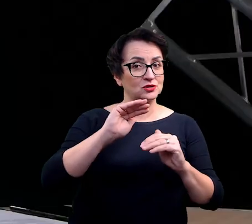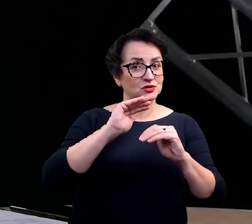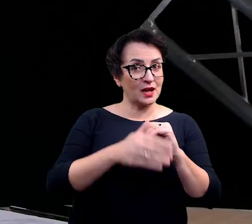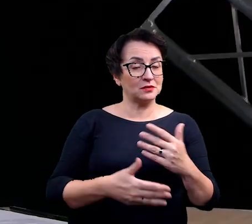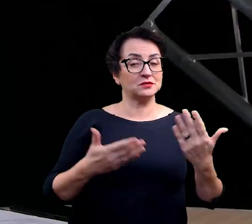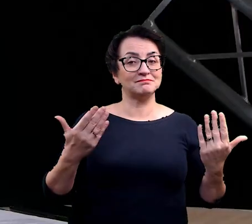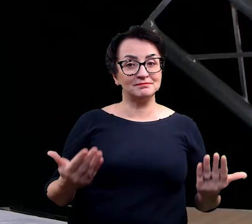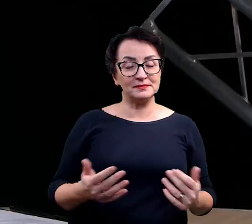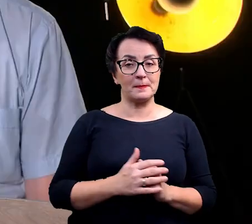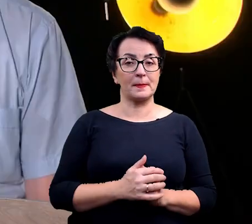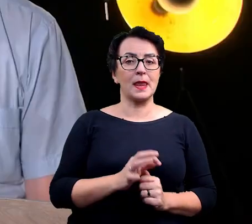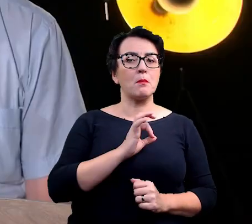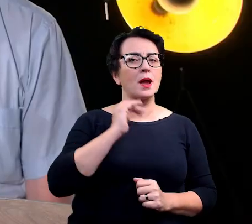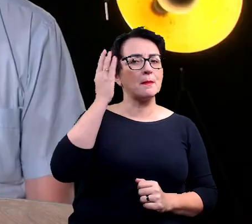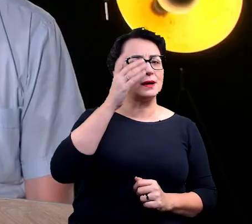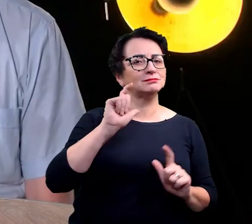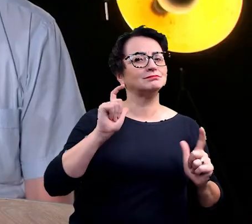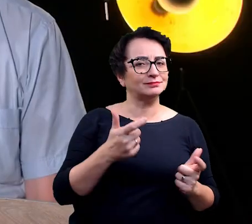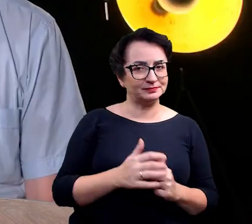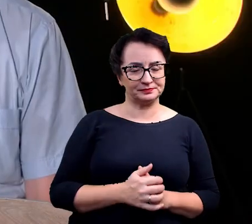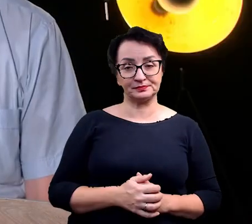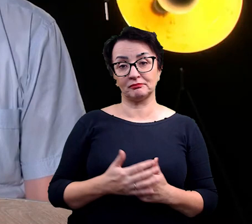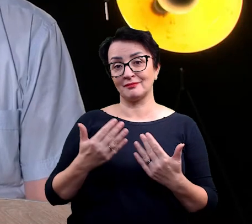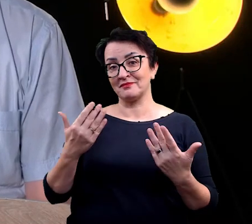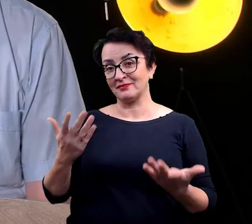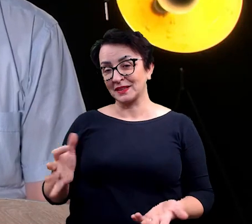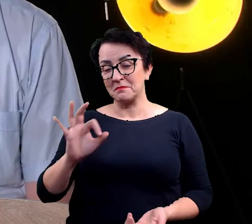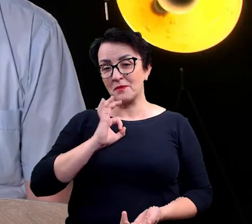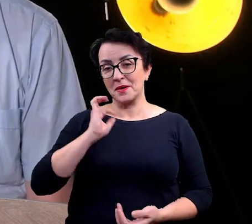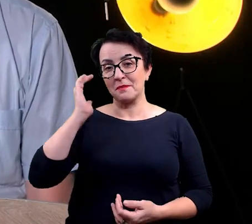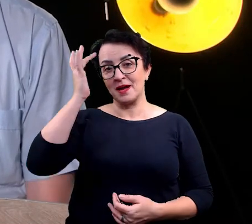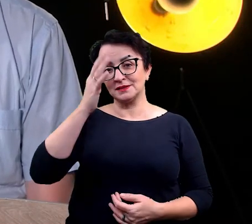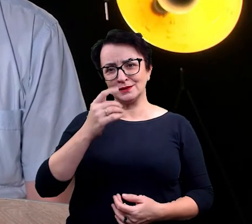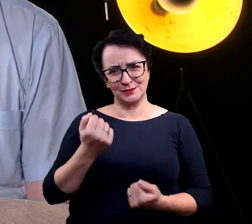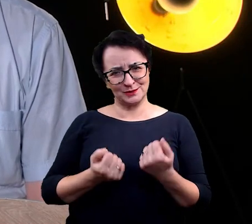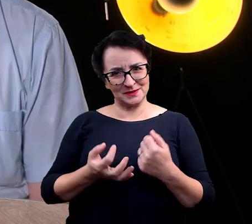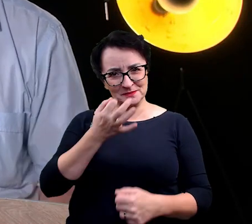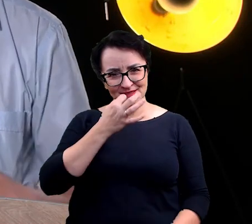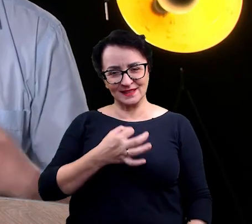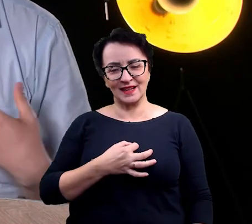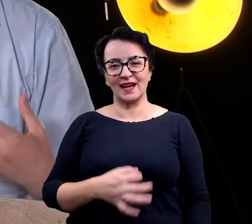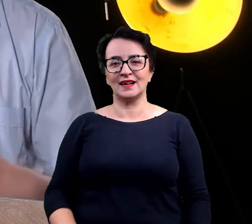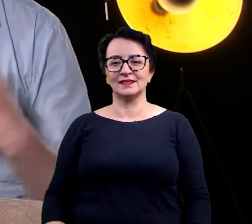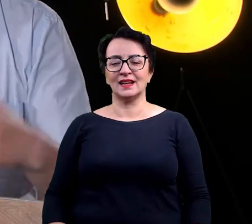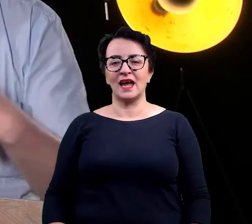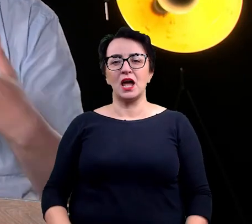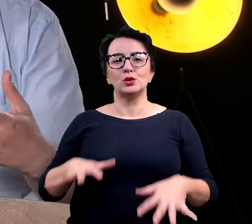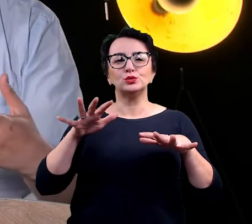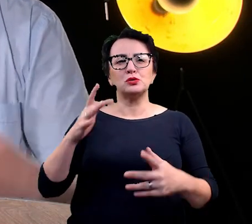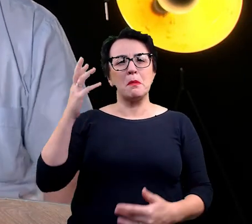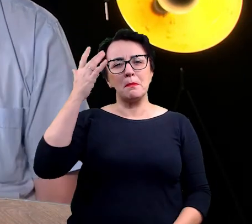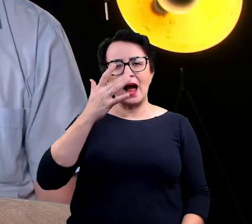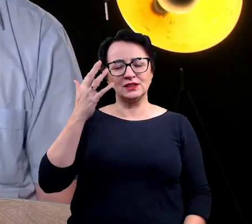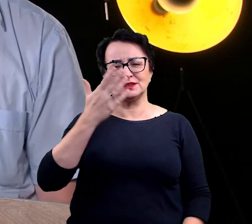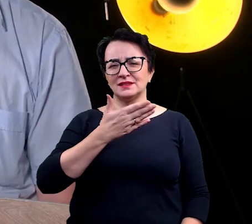Moim marzeniem jest? Moim marzeniem jest... trudne pytanie. Nie mam takich wiele marzeń dotyczących takiej przyszłości, żeby coś